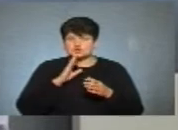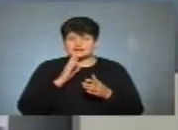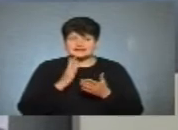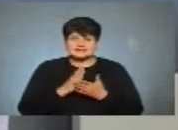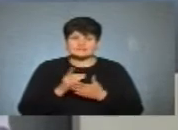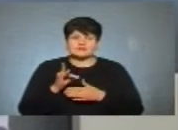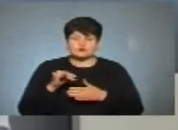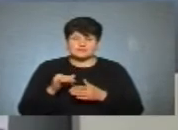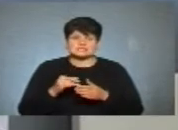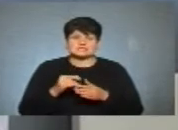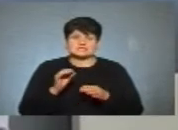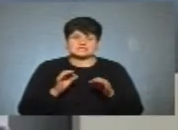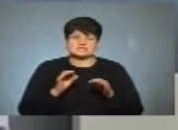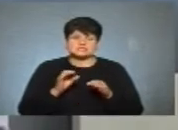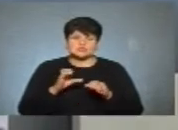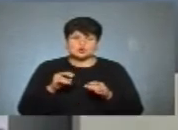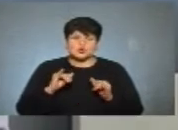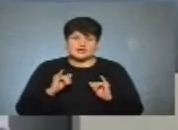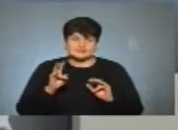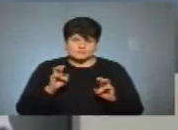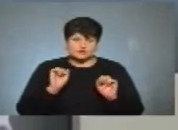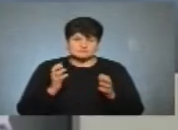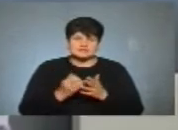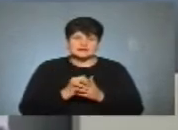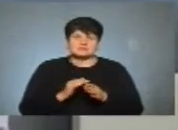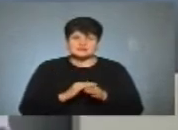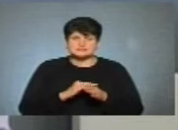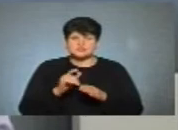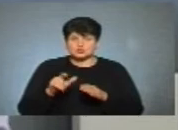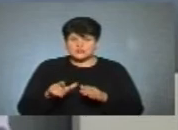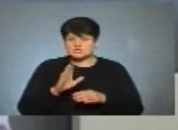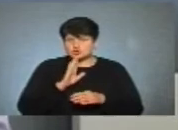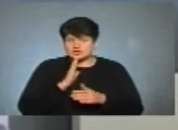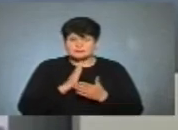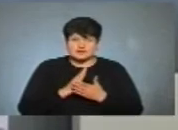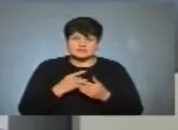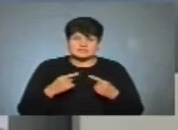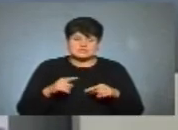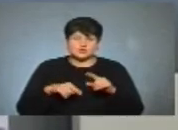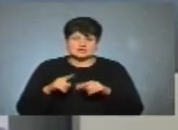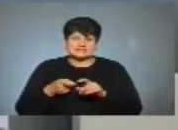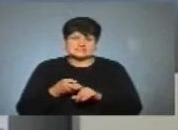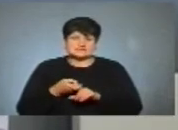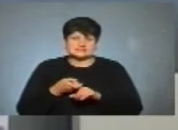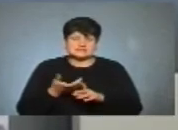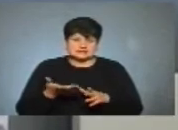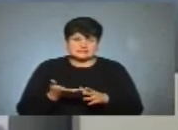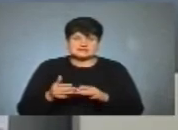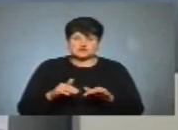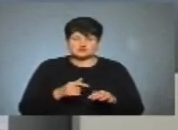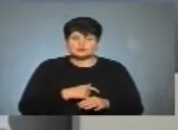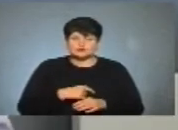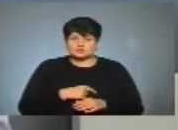європейської солідарності, звісно, ми можемо знайти якісь прізвища людей, жінок, які зараз мають ті чи інші родинні зв'язки з діючими